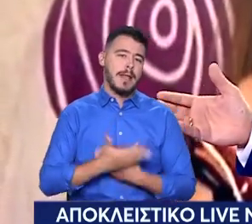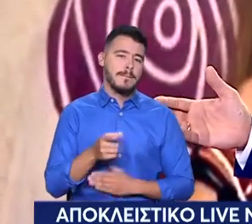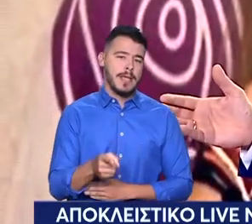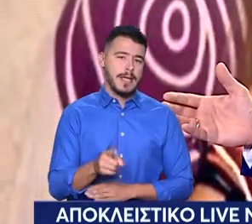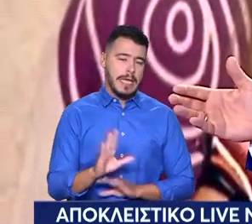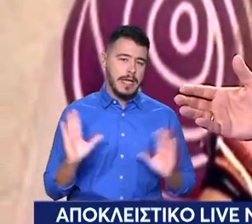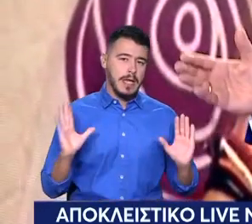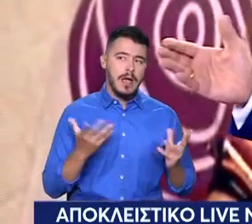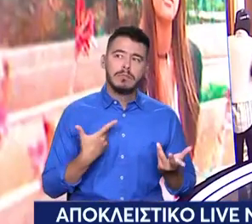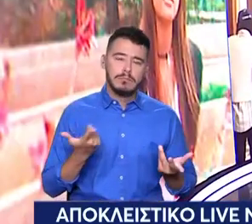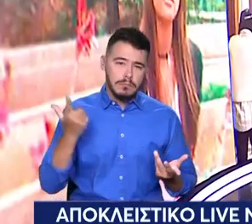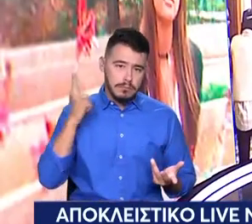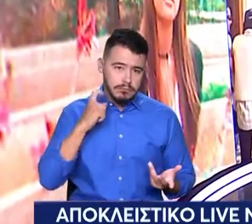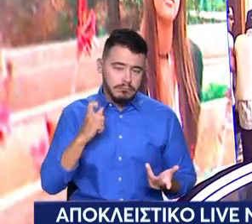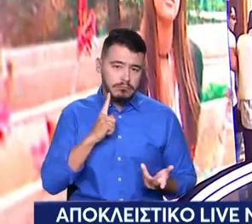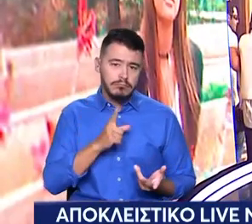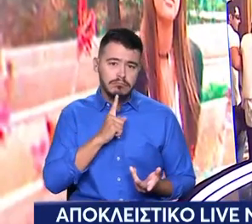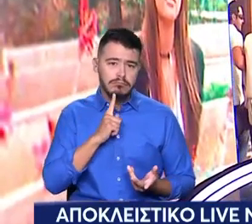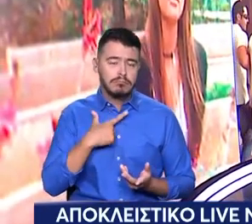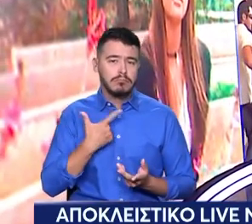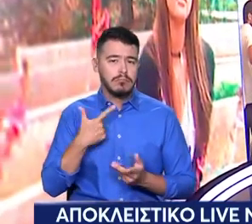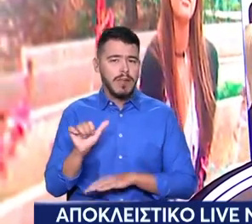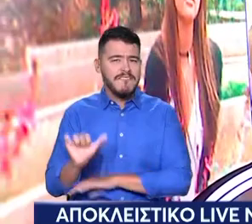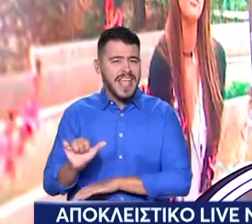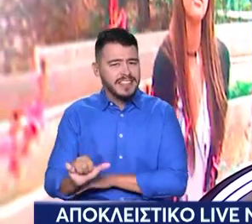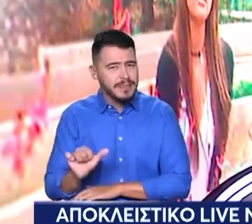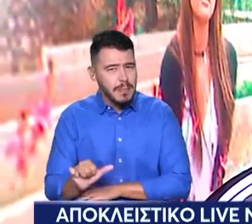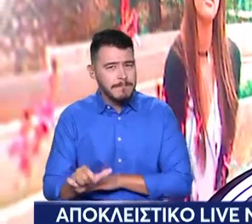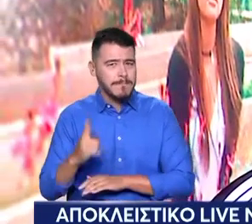το τι έγινε με τον βιαστή που την κυνηγούσε. Τα θυμάστε.